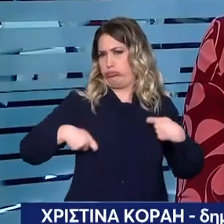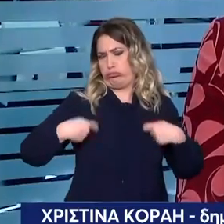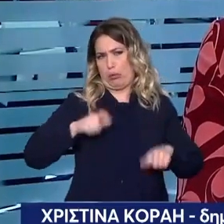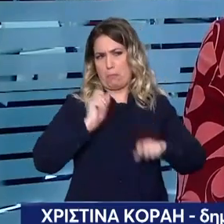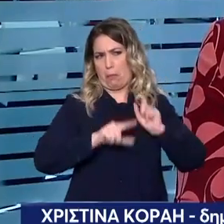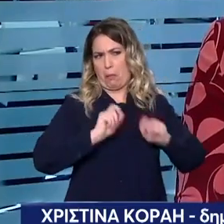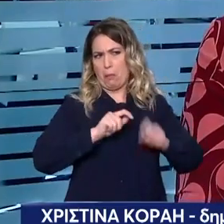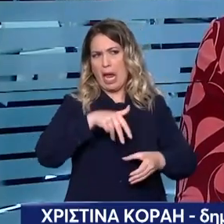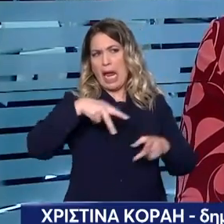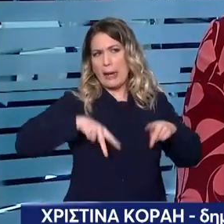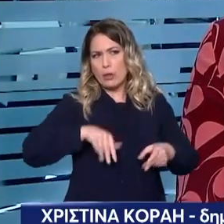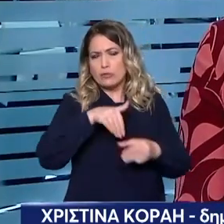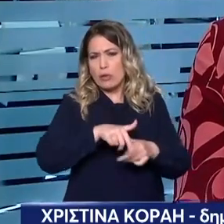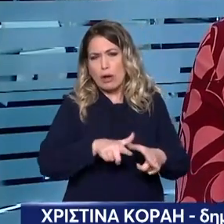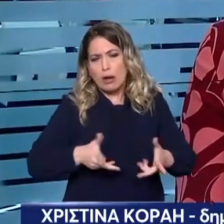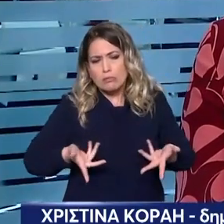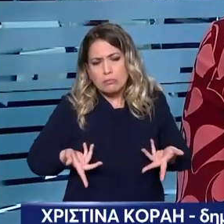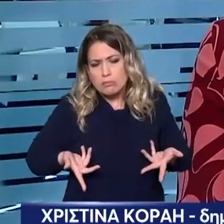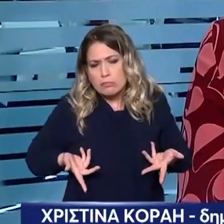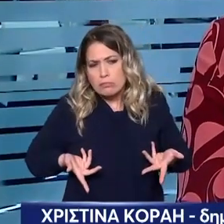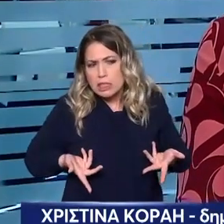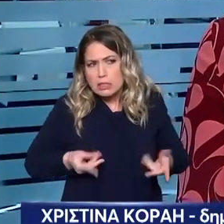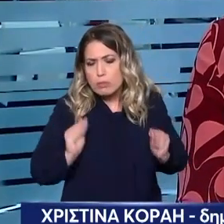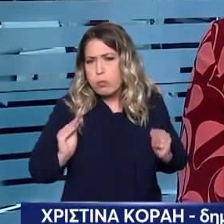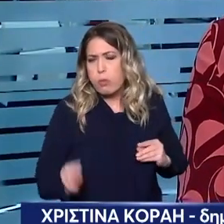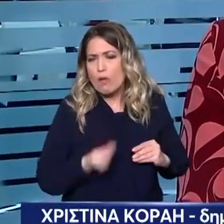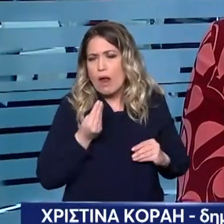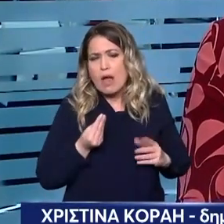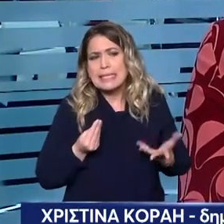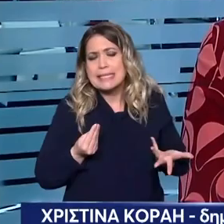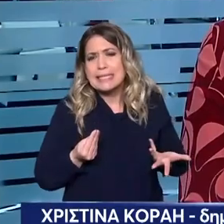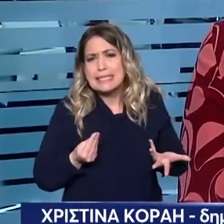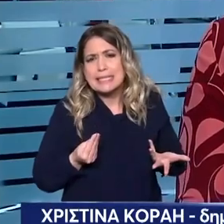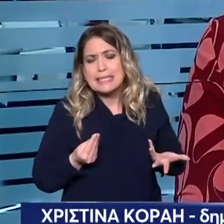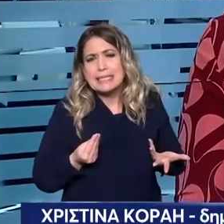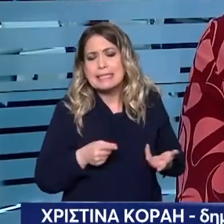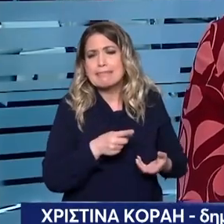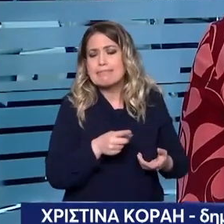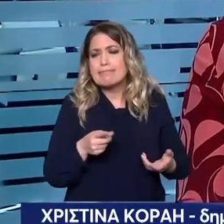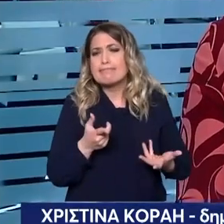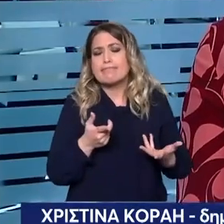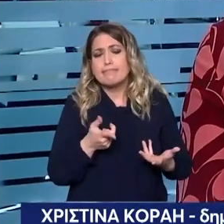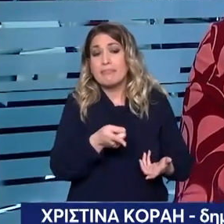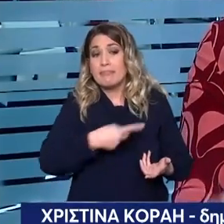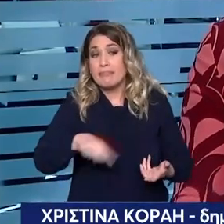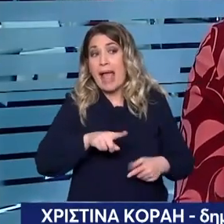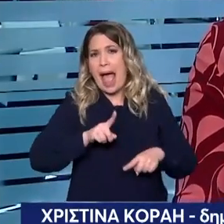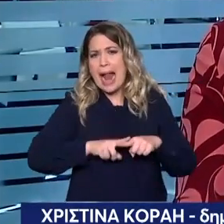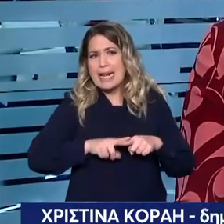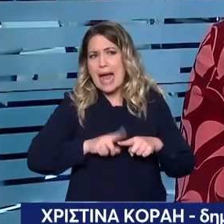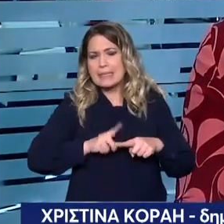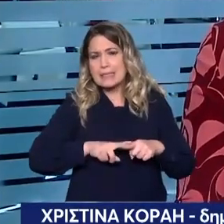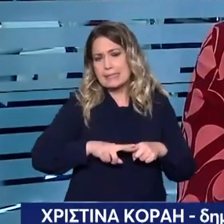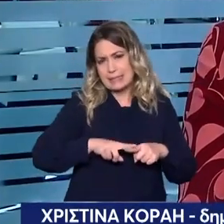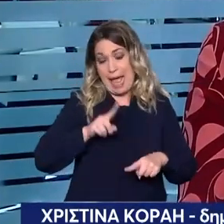Εσωτερικών αφορούν. Προέρχονται από απόδημους οι οποίοι κατέθεσαν τα χαρτιά τους με